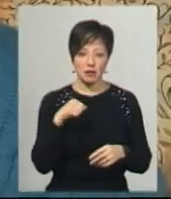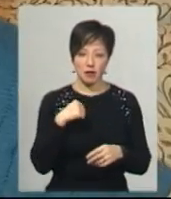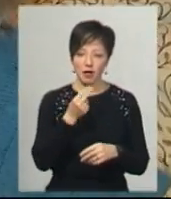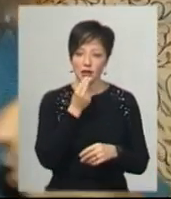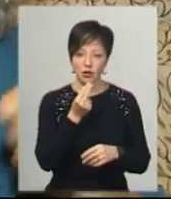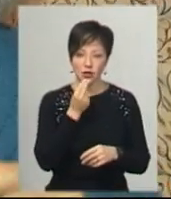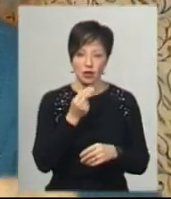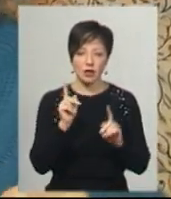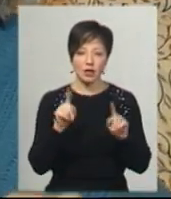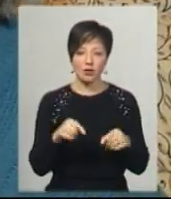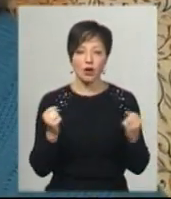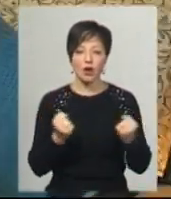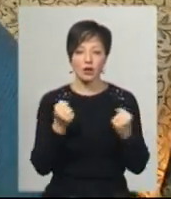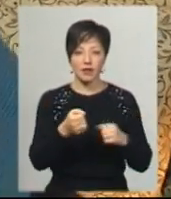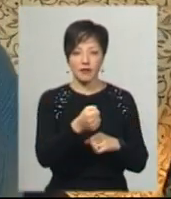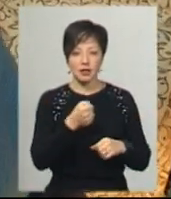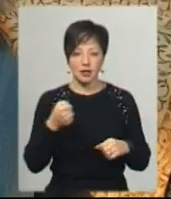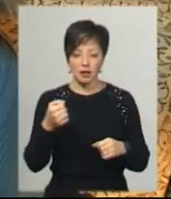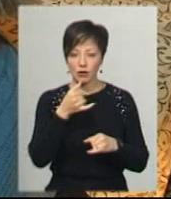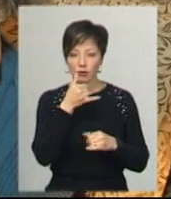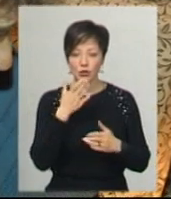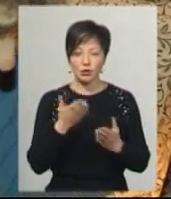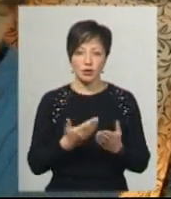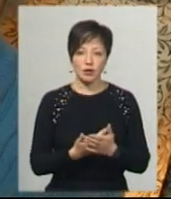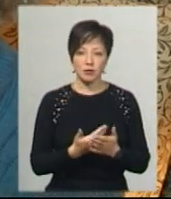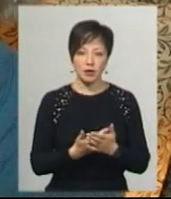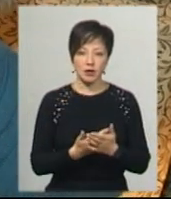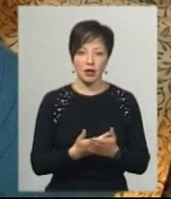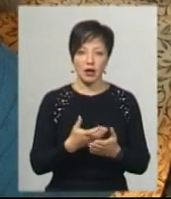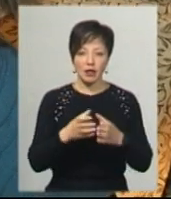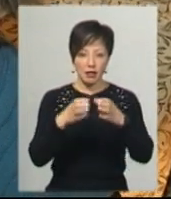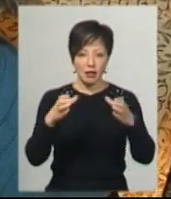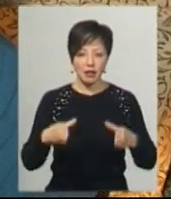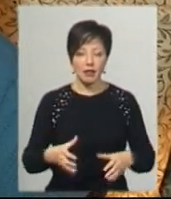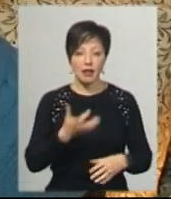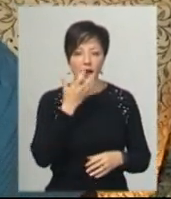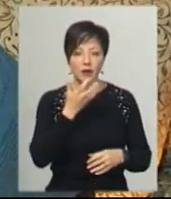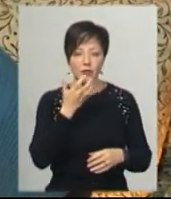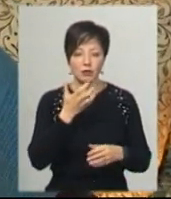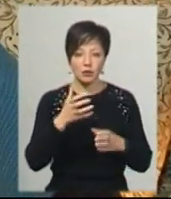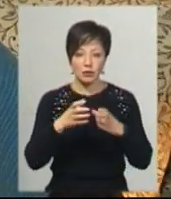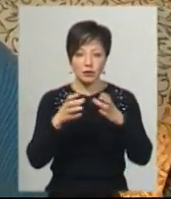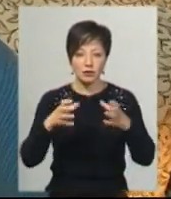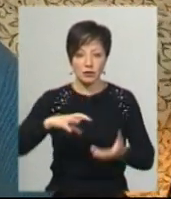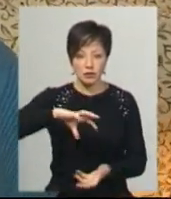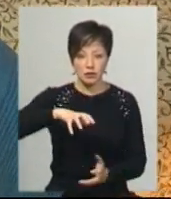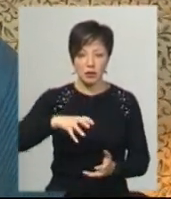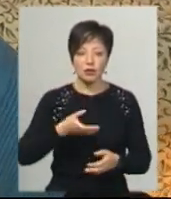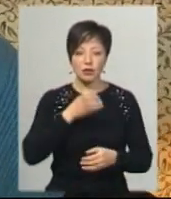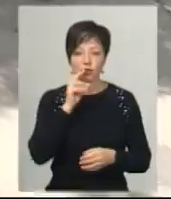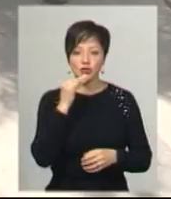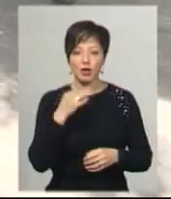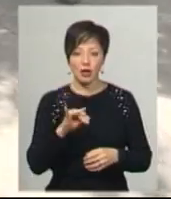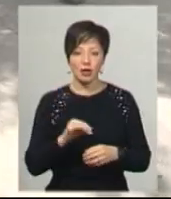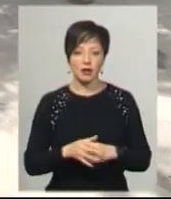їжу, навіть не можу холодильника відкрити. А рано маю тут, термос мені подарили, я термос маю тут, вип'ять чай, хоч він